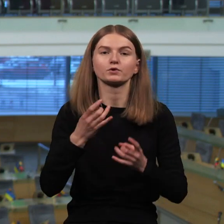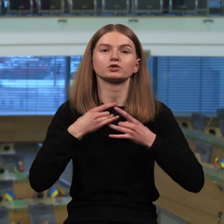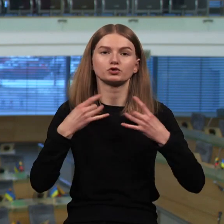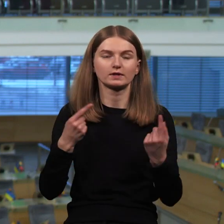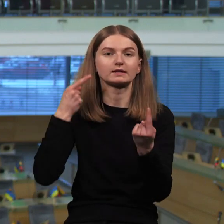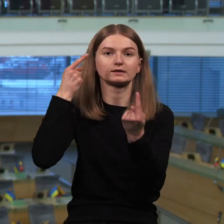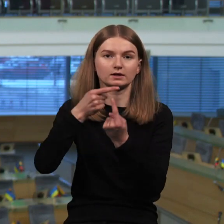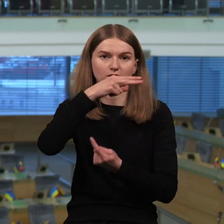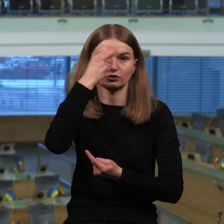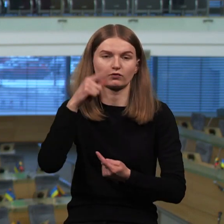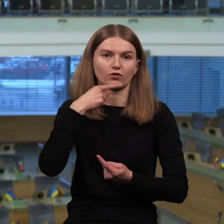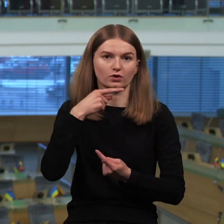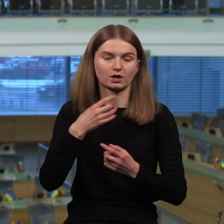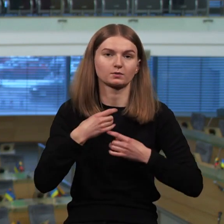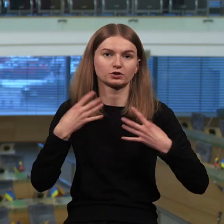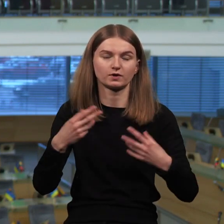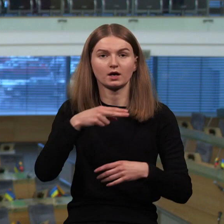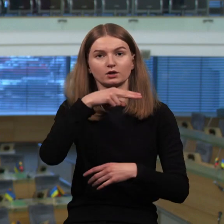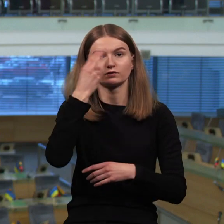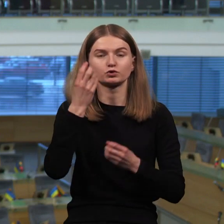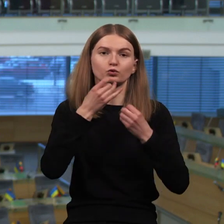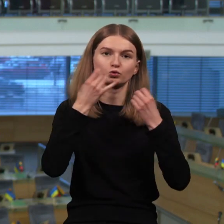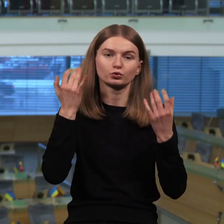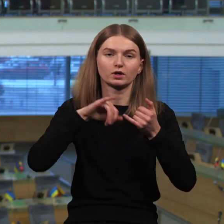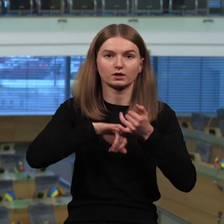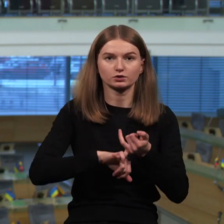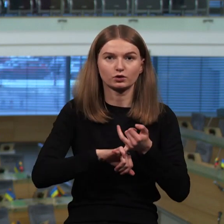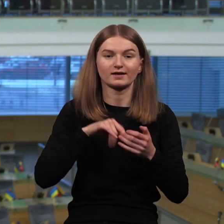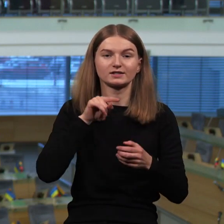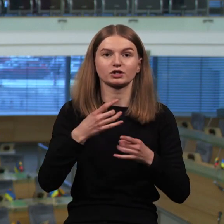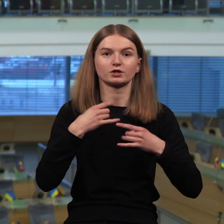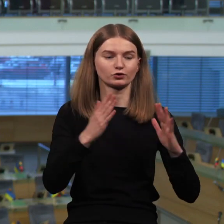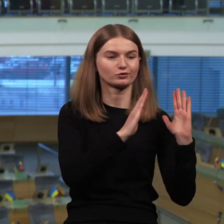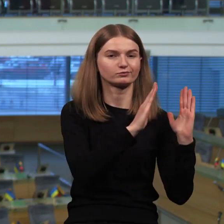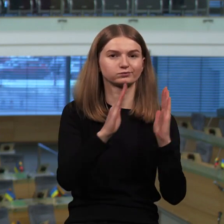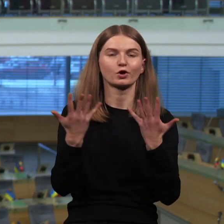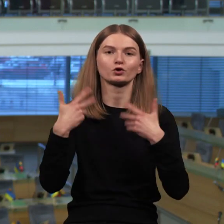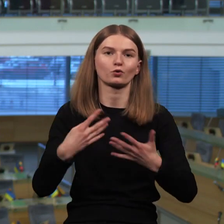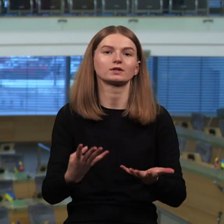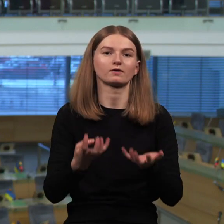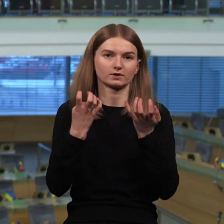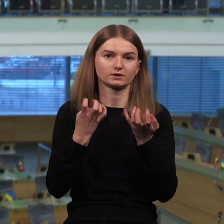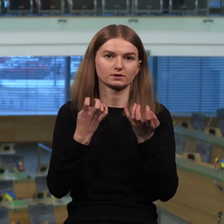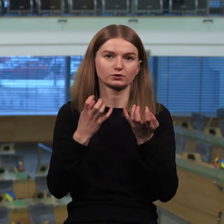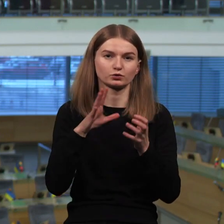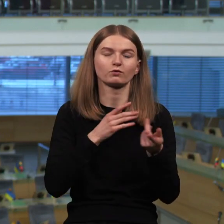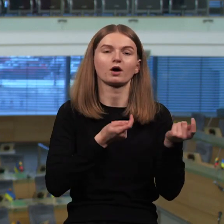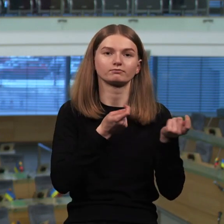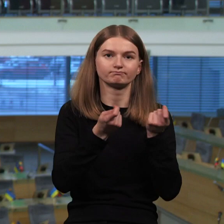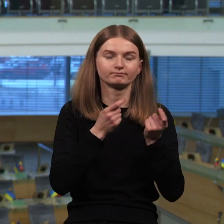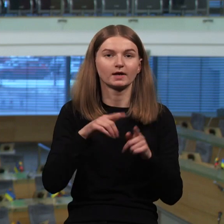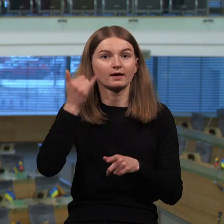lietuvių kalbai, lietuvos kultūrai ir istorijai. Šį renginių ciklą jau devintą kartą inicijuoja Valstybinė